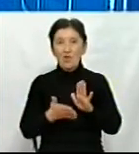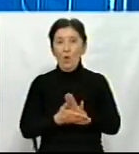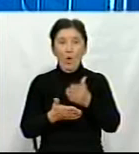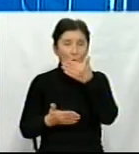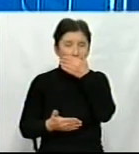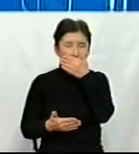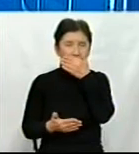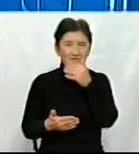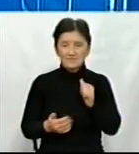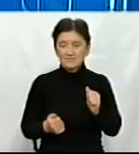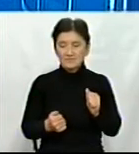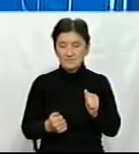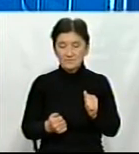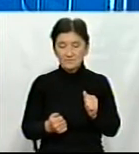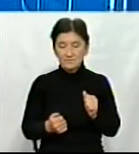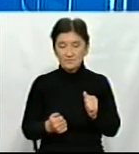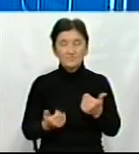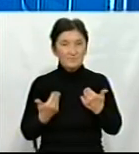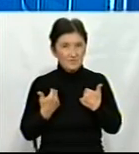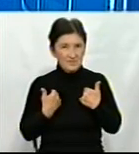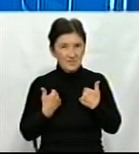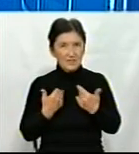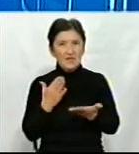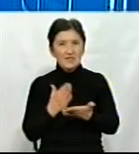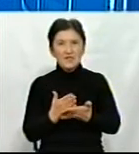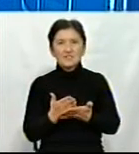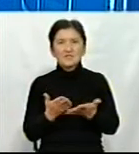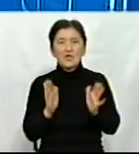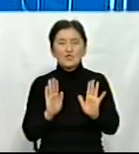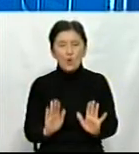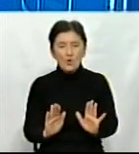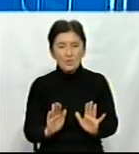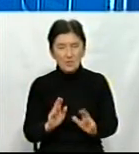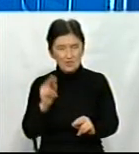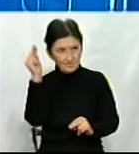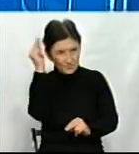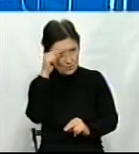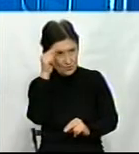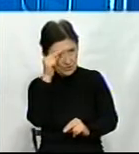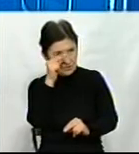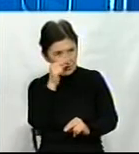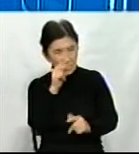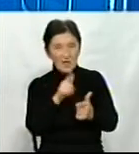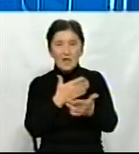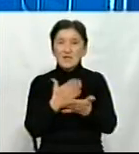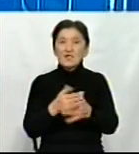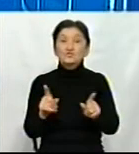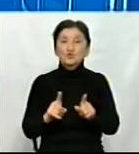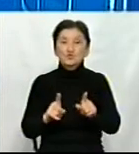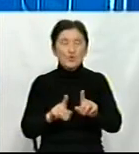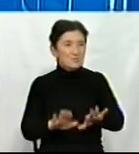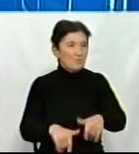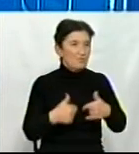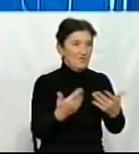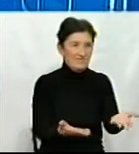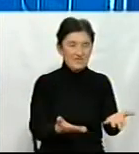науковці, а нам є тільки чому повчитися у європейців? Чи нам є їм що запропонувати? Звичайно,